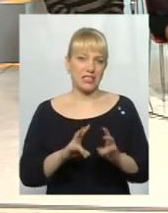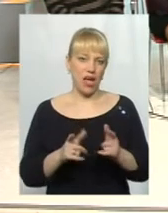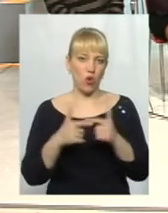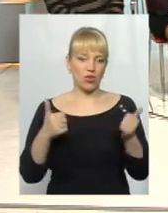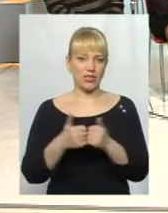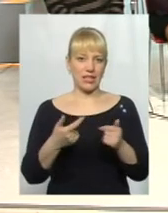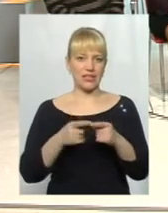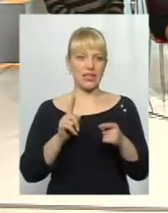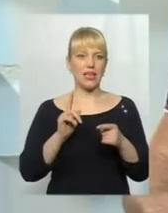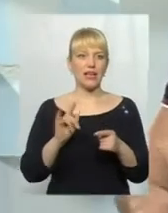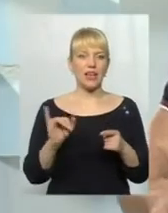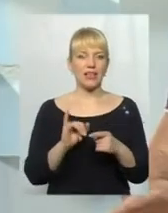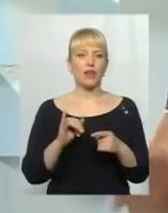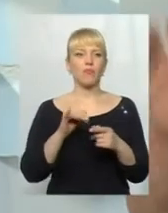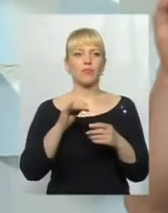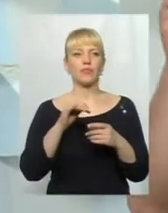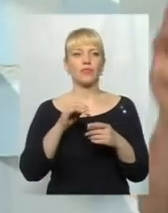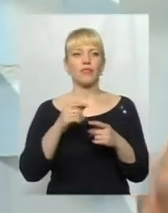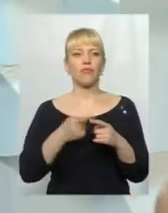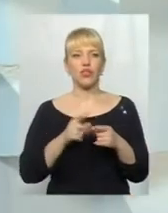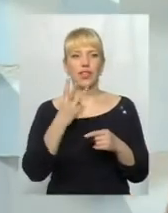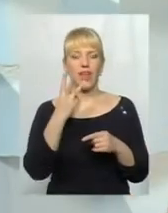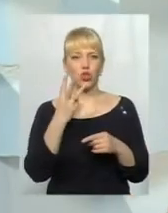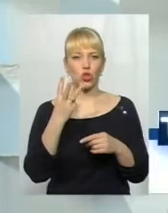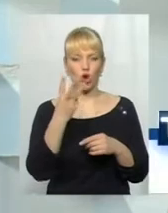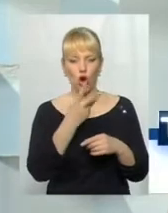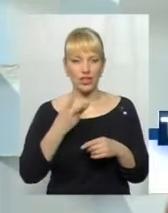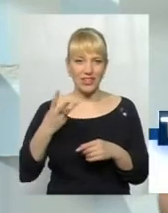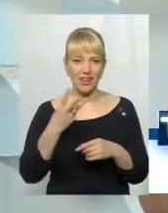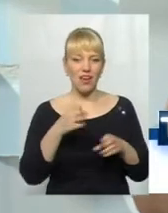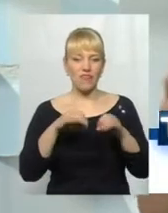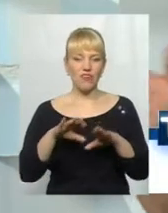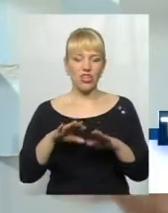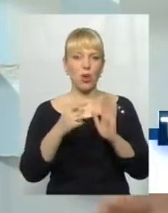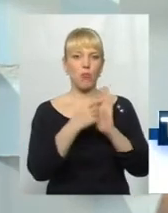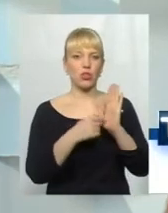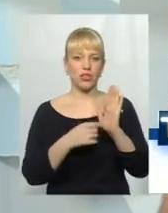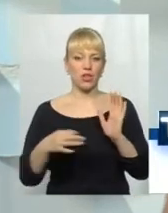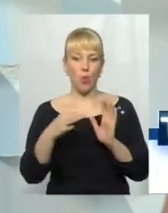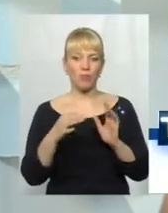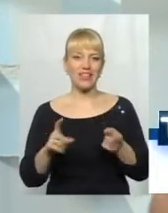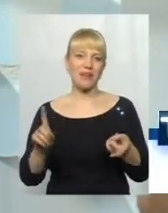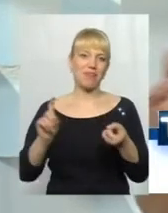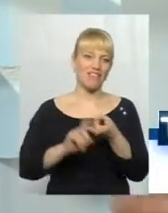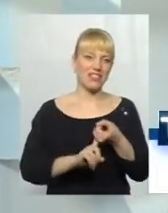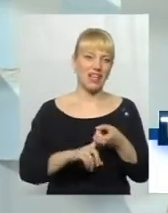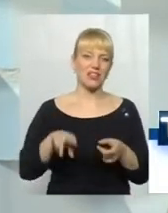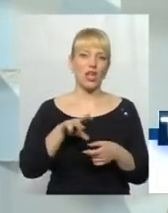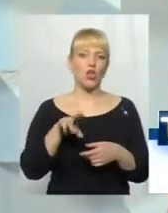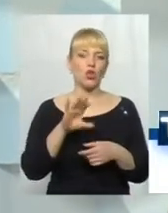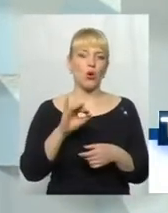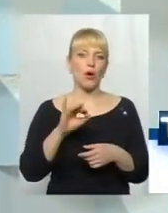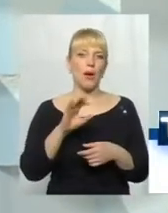владу, будь-які зачатки влади, анархія і т.д. Вони на троїх вирішили область поділити. І прив'язати її до Майдану. Питання тепер наступне.